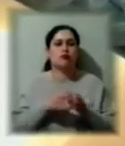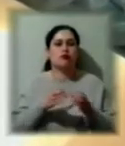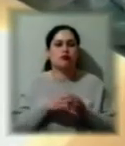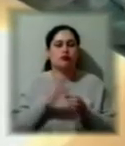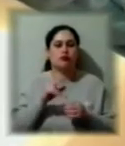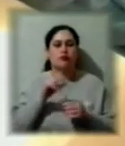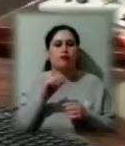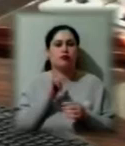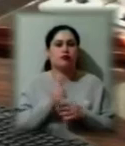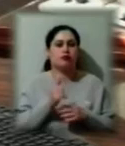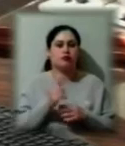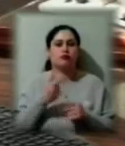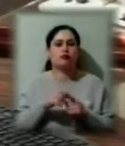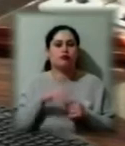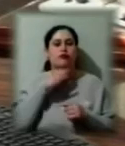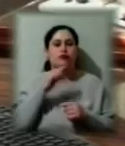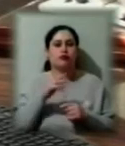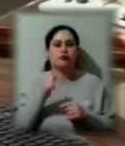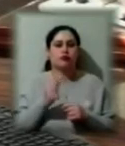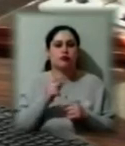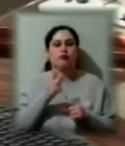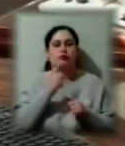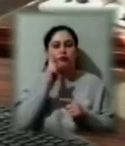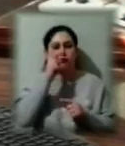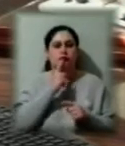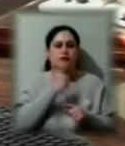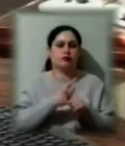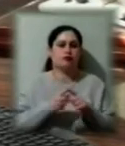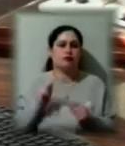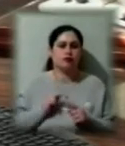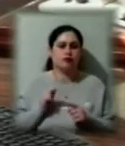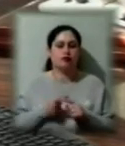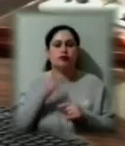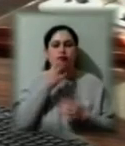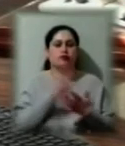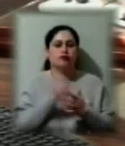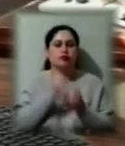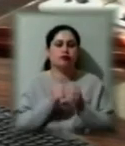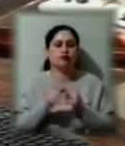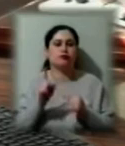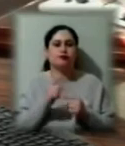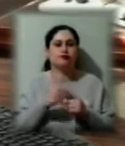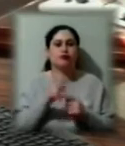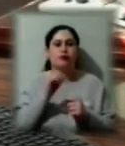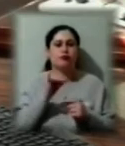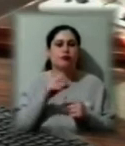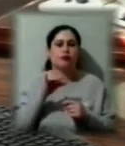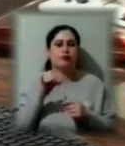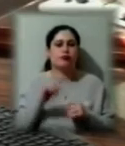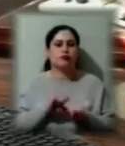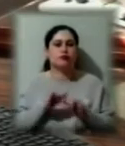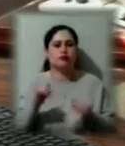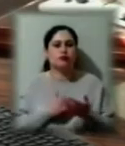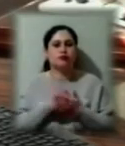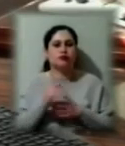матеріалів вистачить на півтора місяці роботи. Ми бачимо, що щоденно в геометричній прогресії підвищується захворювання,